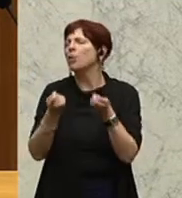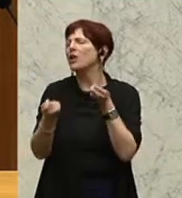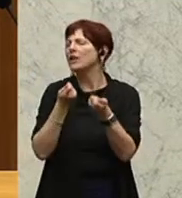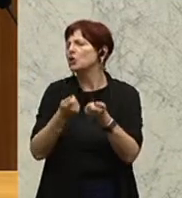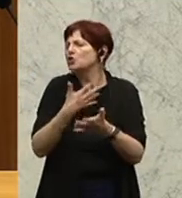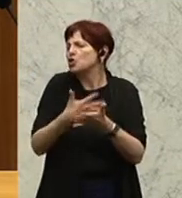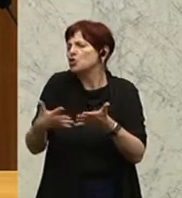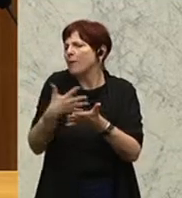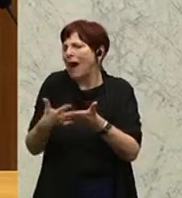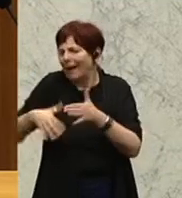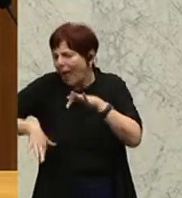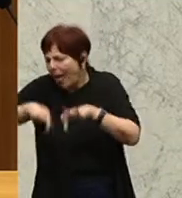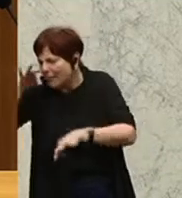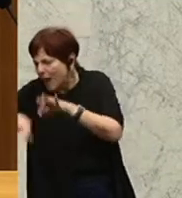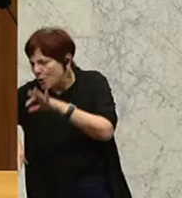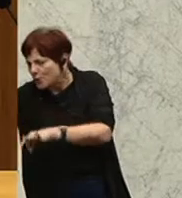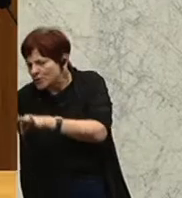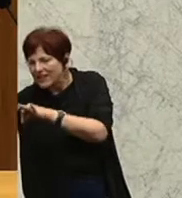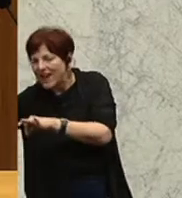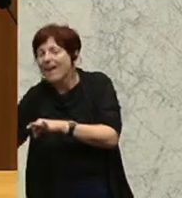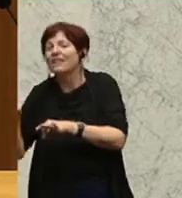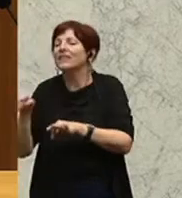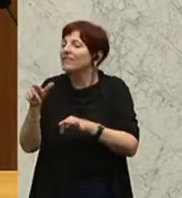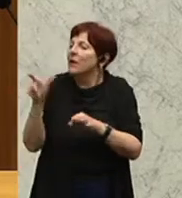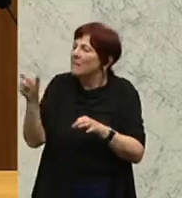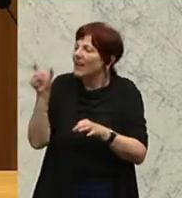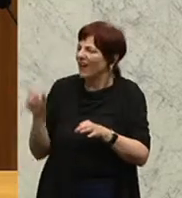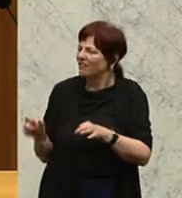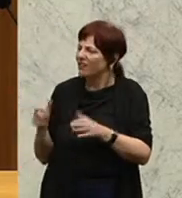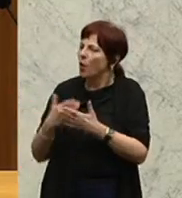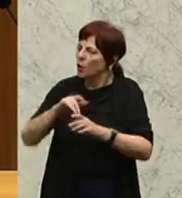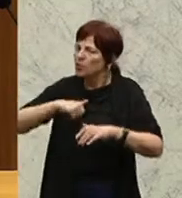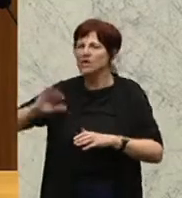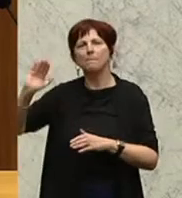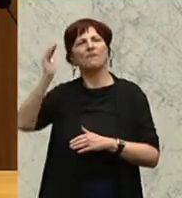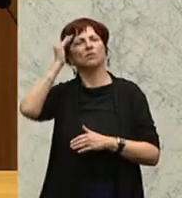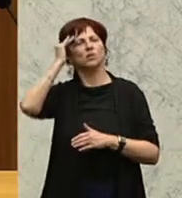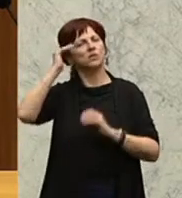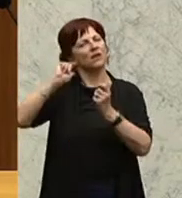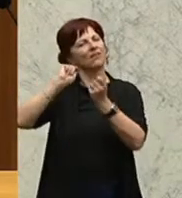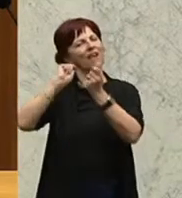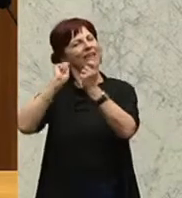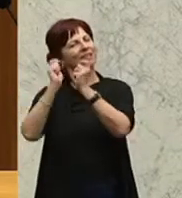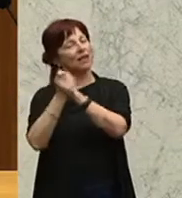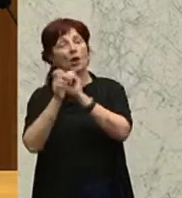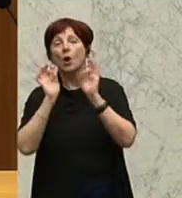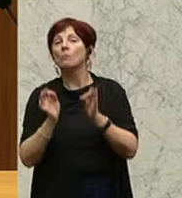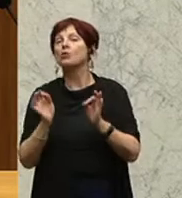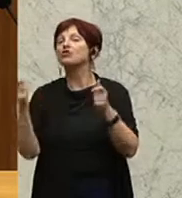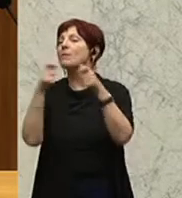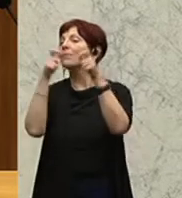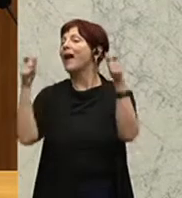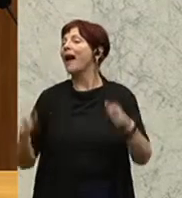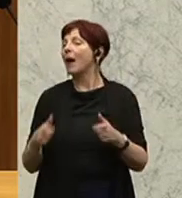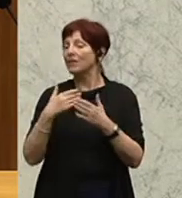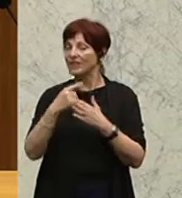politische Sprache, die wir verwenden, unser Bewusstsein formt und wie man mit bestimmten Rahmen, die man setzt, Themen